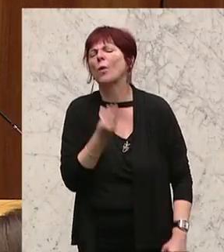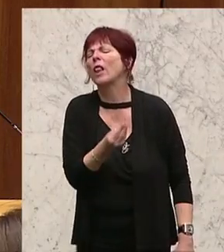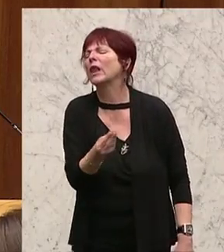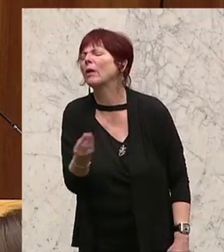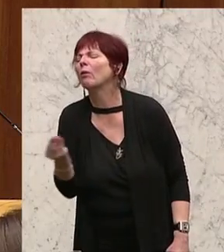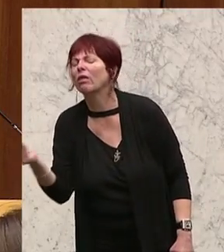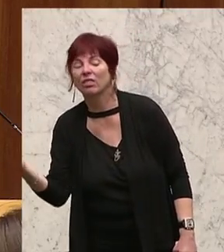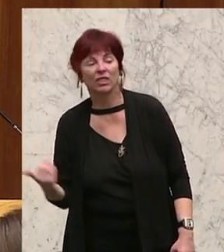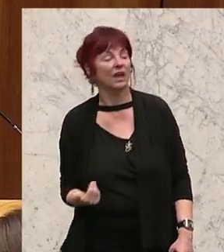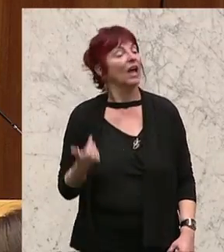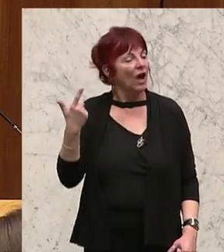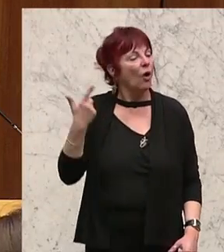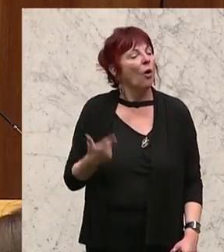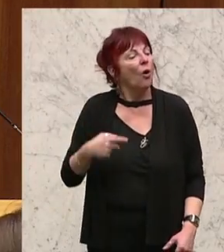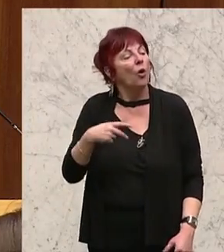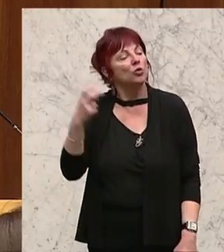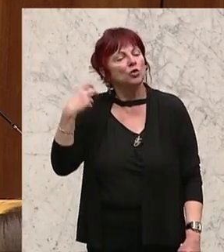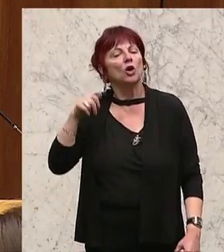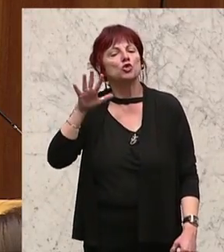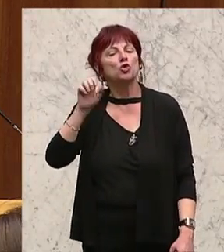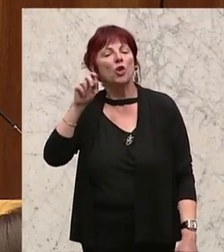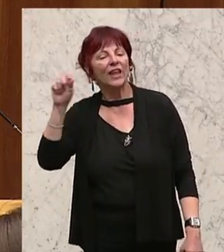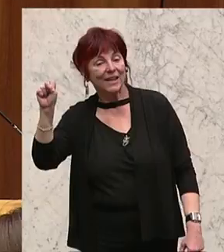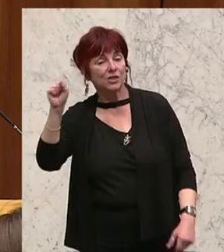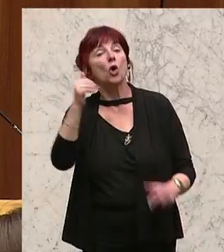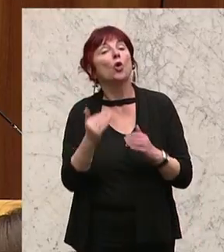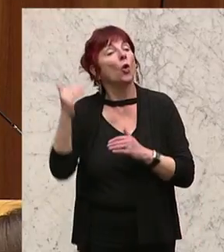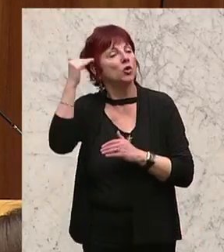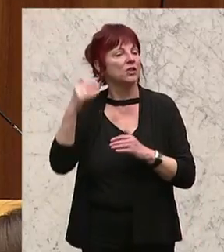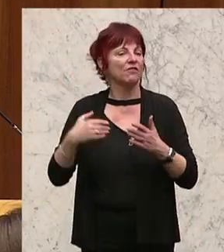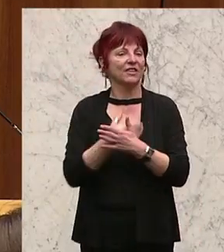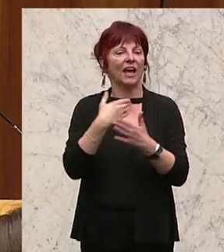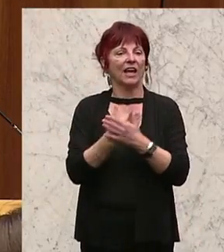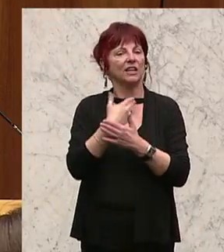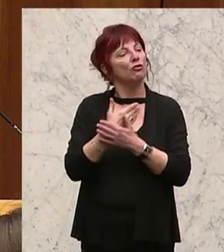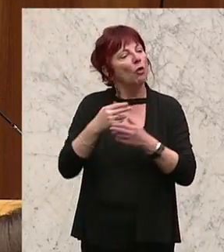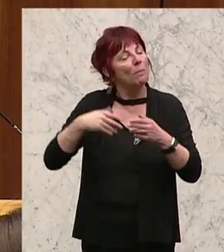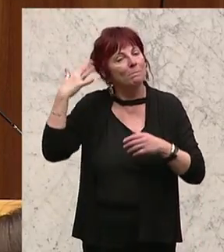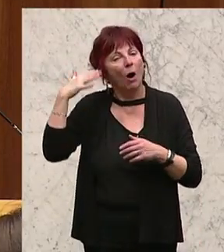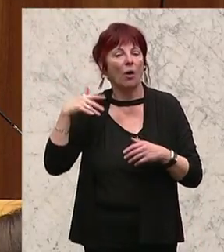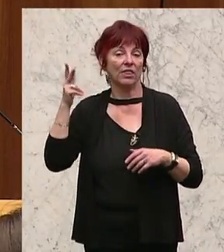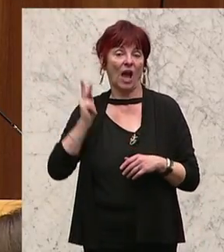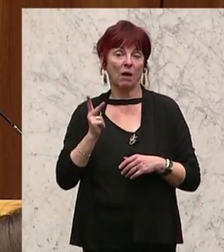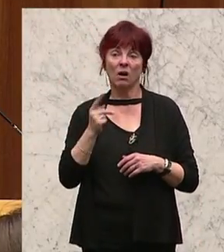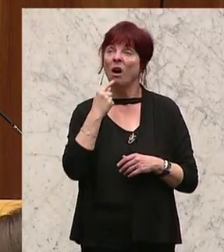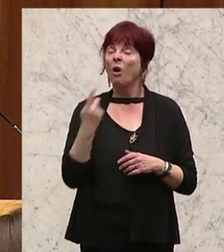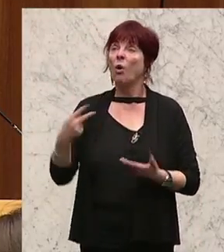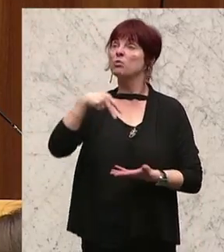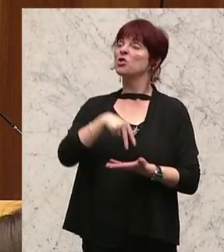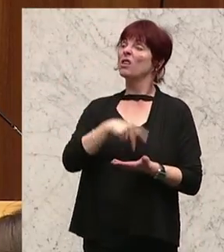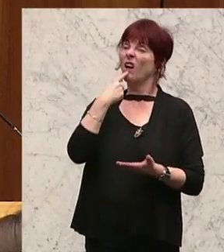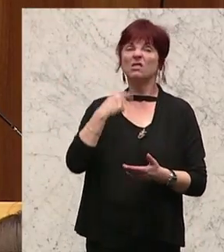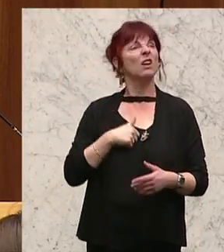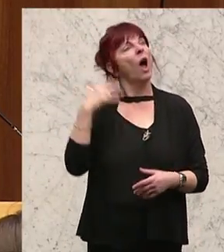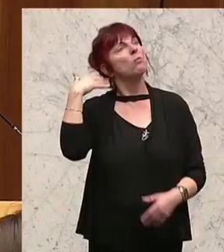der oberste Vertreter der österreichischen Landwirtschaftskammer, man herausgeht und sagt, die Bauern haben es so schwer, die haben es so schwer, die müssen so viel Sozialversicherung zahlen, und